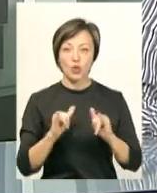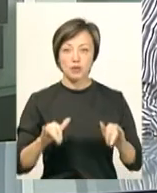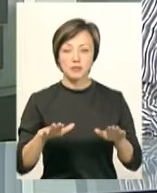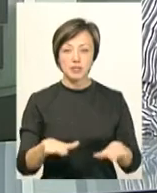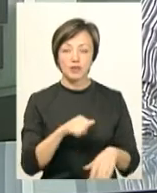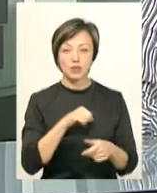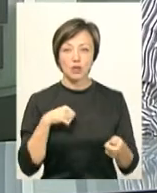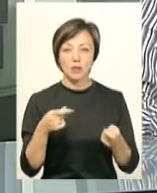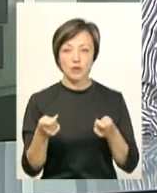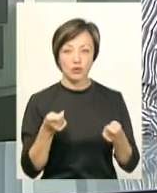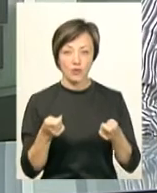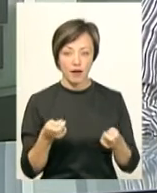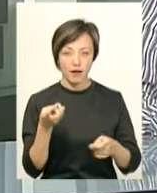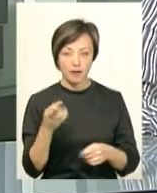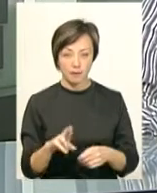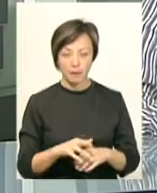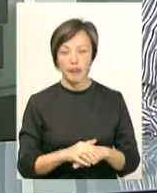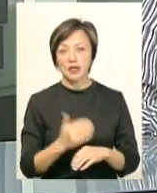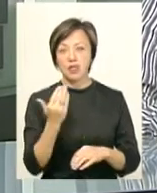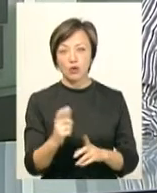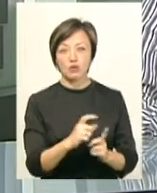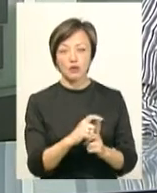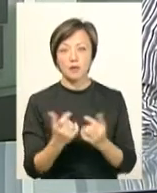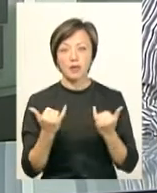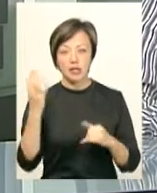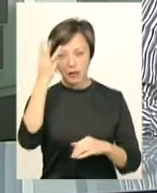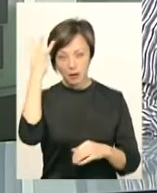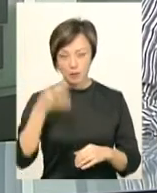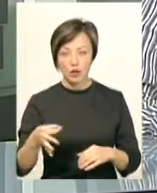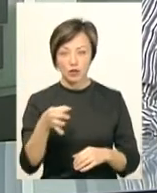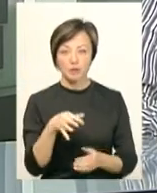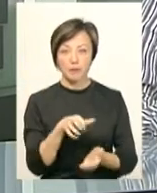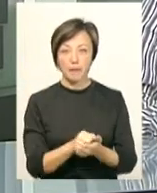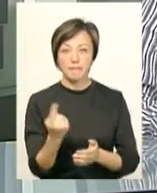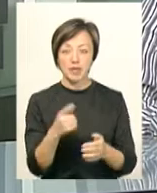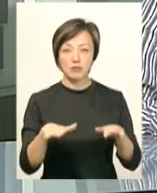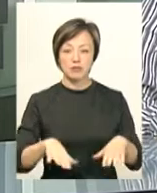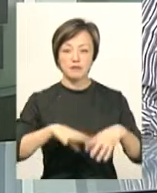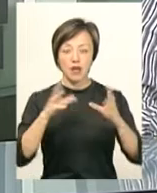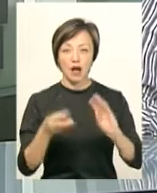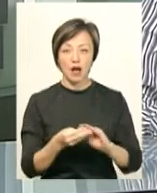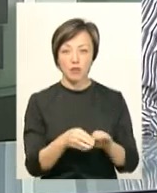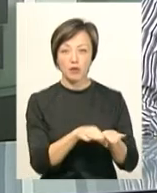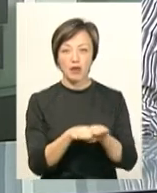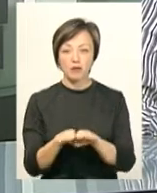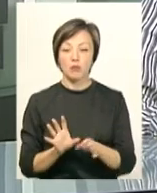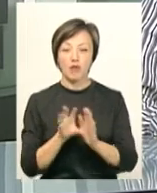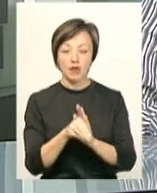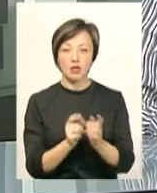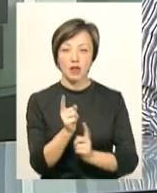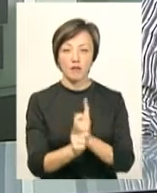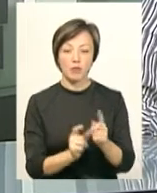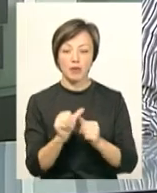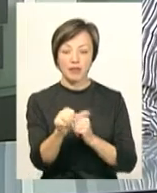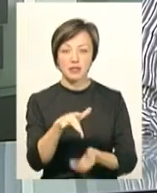місцевого самоврядування Сергій Яцковський. За його словами, нині Хмельниччина посідає перше місце в загальному рейтингу з впровадження реформи